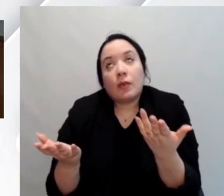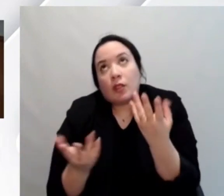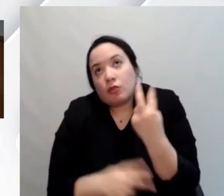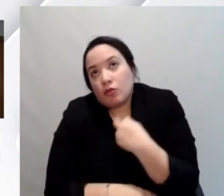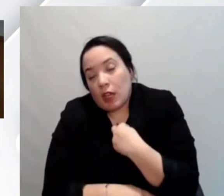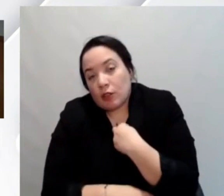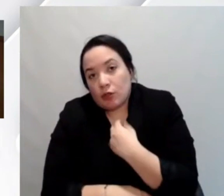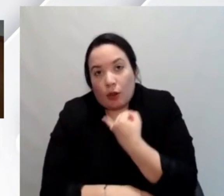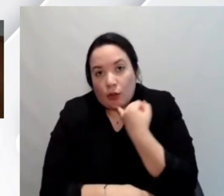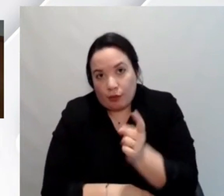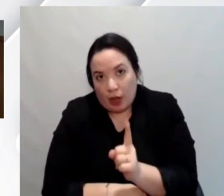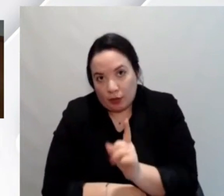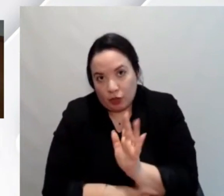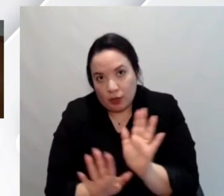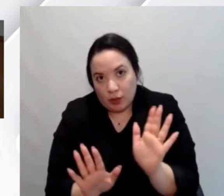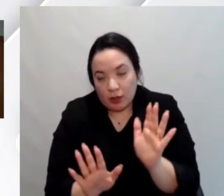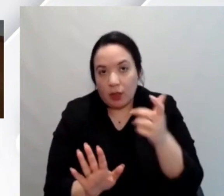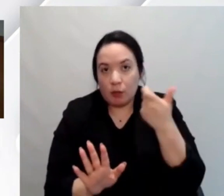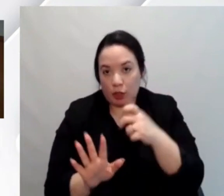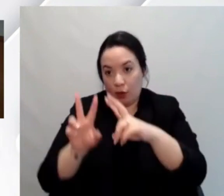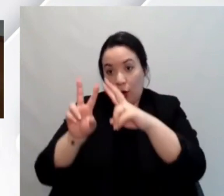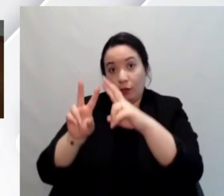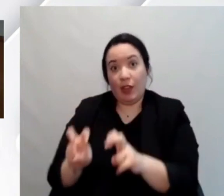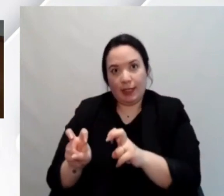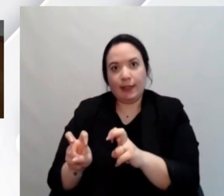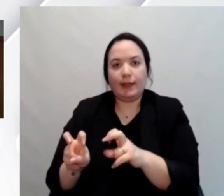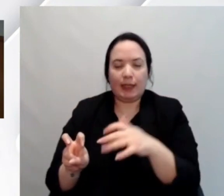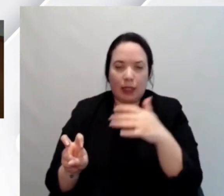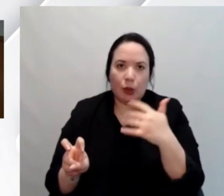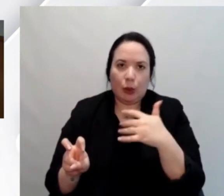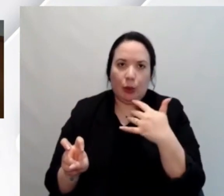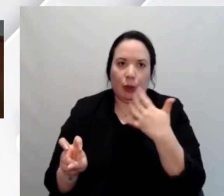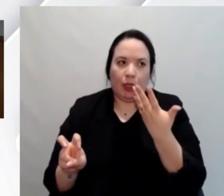semplice non è semplice eseguire le verifiche perché